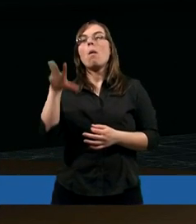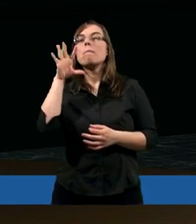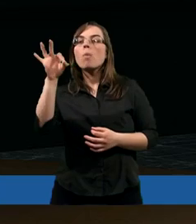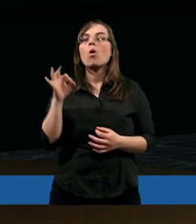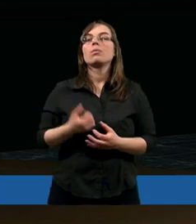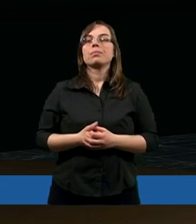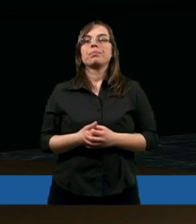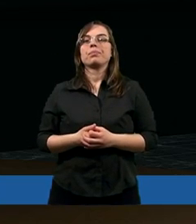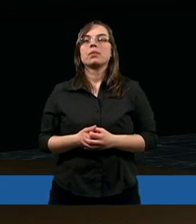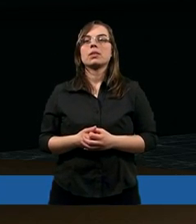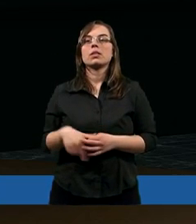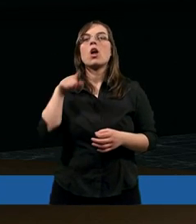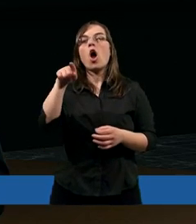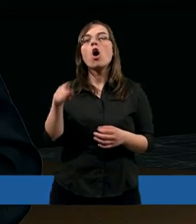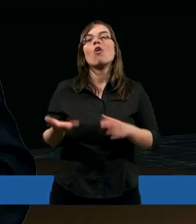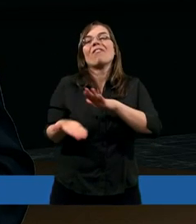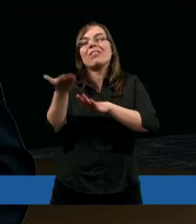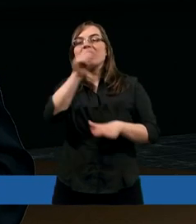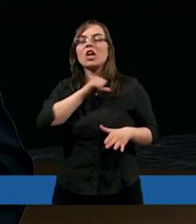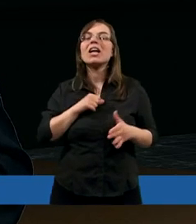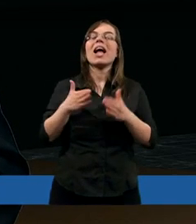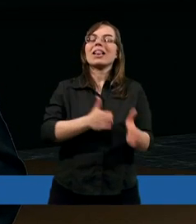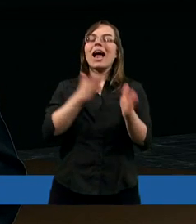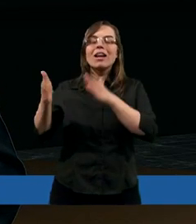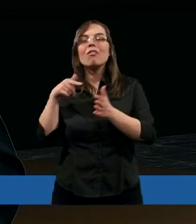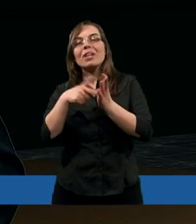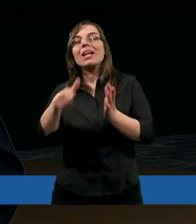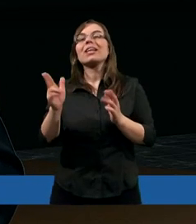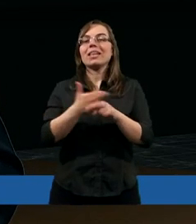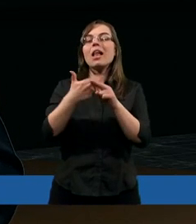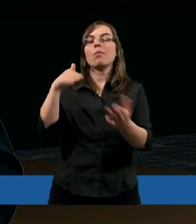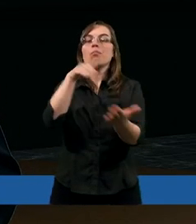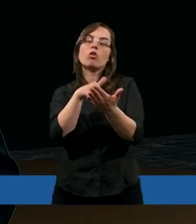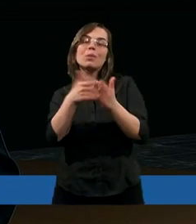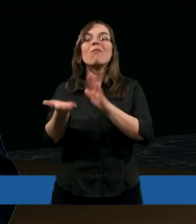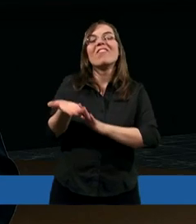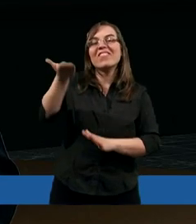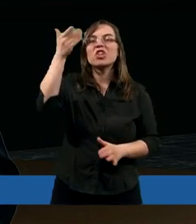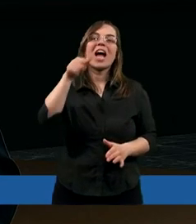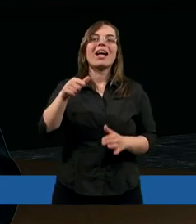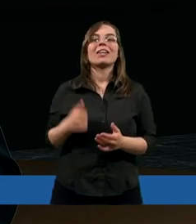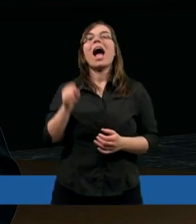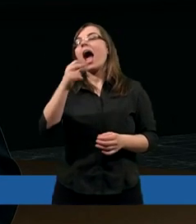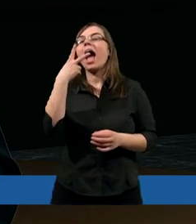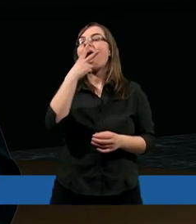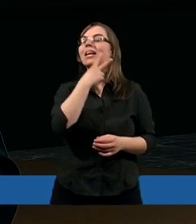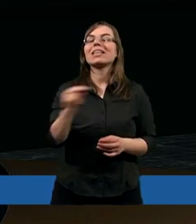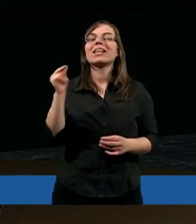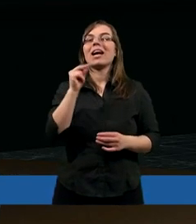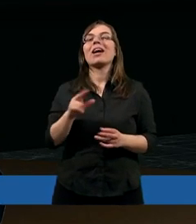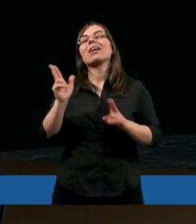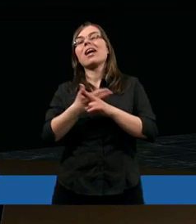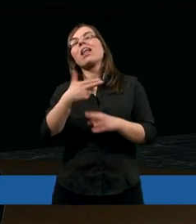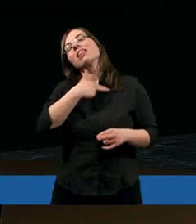Bo to wywyższenie następuje wtedy, kiedy tego potrzebujemy wywyższenia, a nie